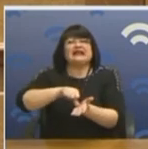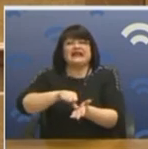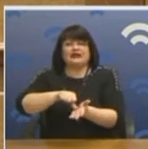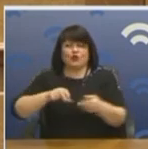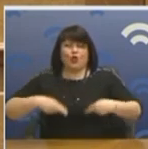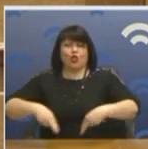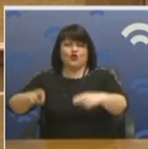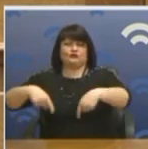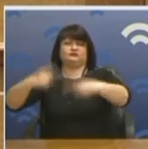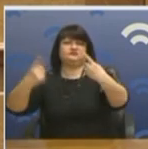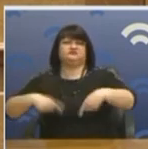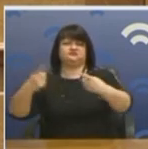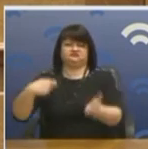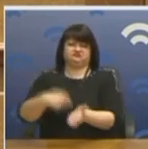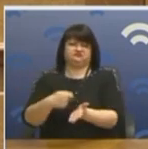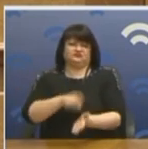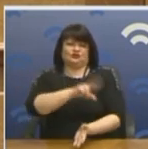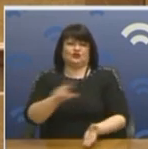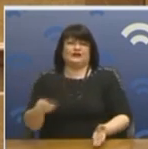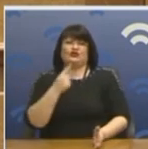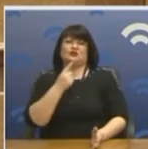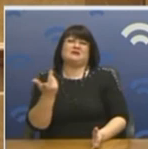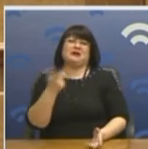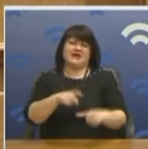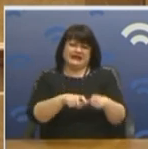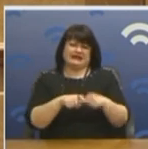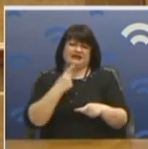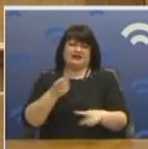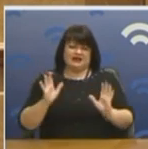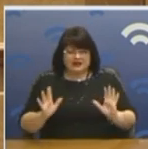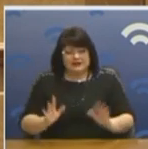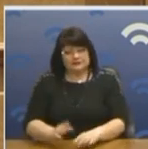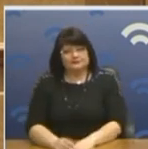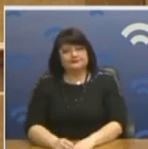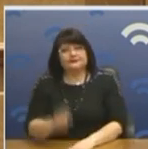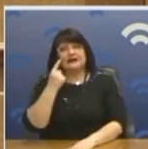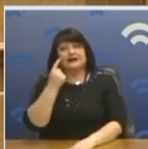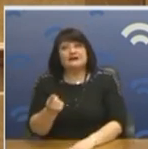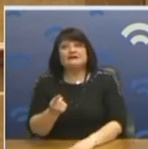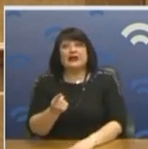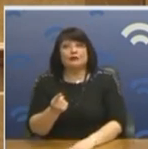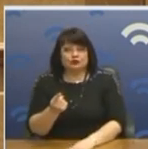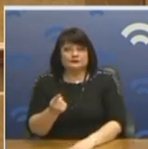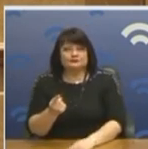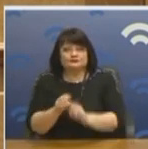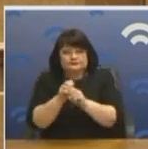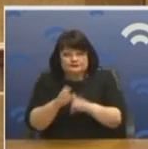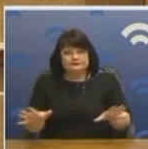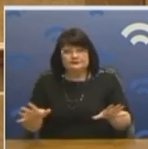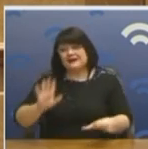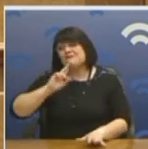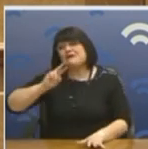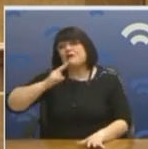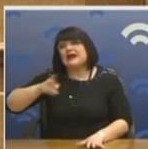λεφτά. Και βλέποντας, εντάξει, διασταλτική ερμηνεία είναι. Διασταλτική. Μην παρεξηγείτε. Μην παρεξηγείτε.